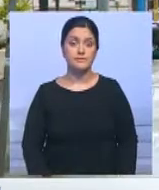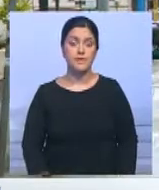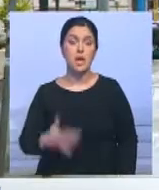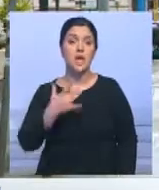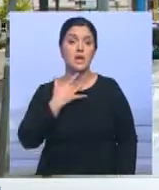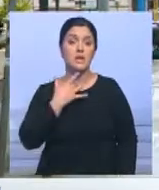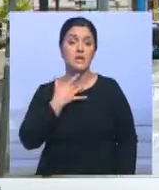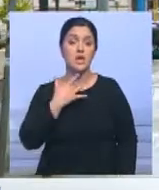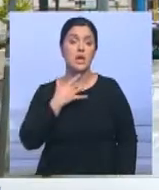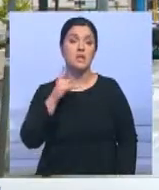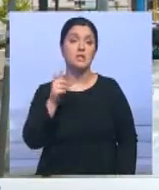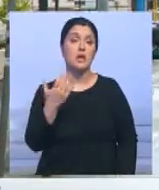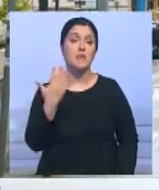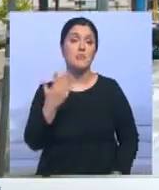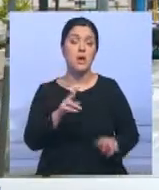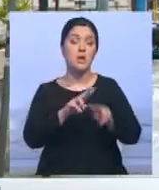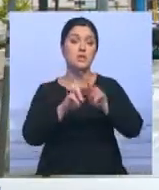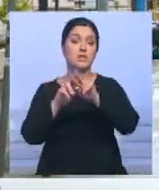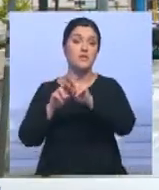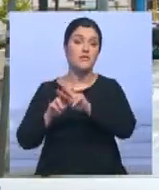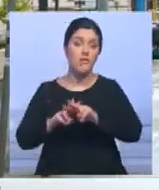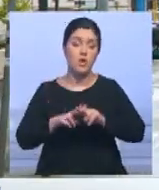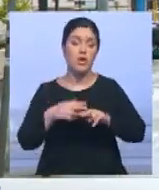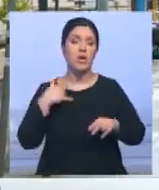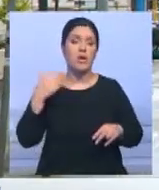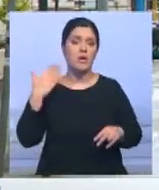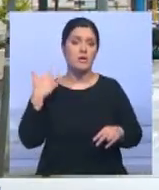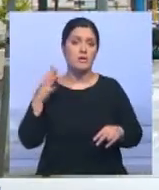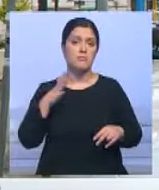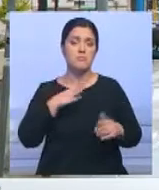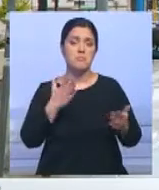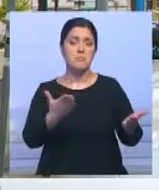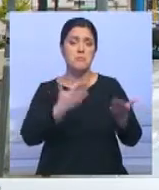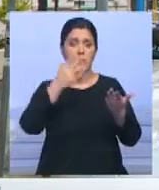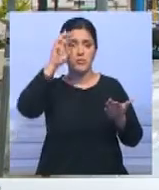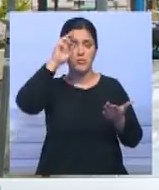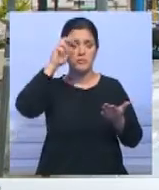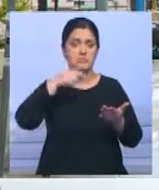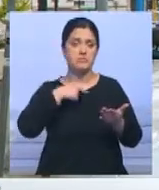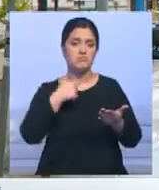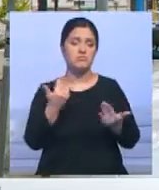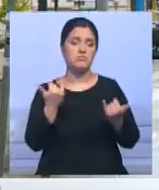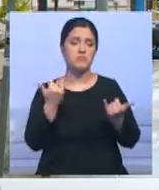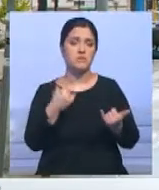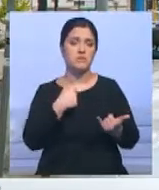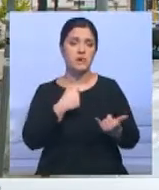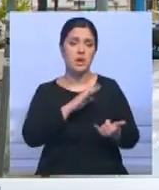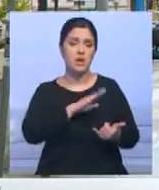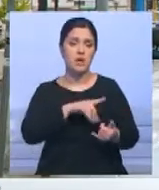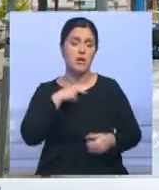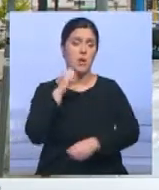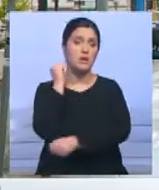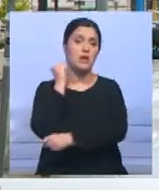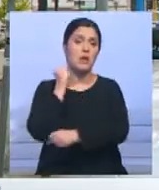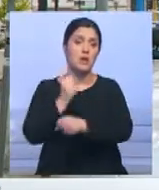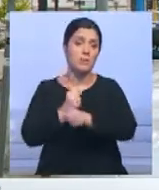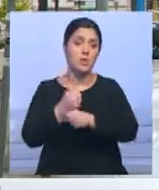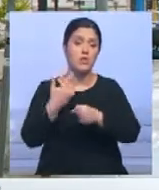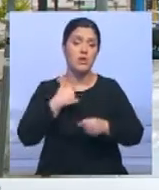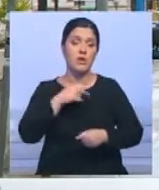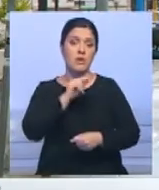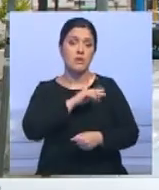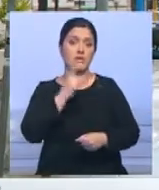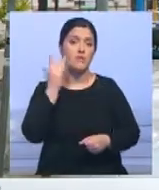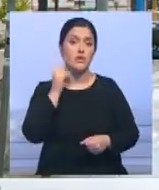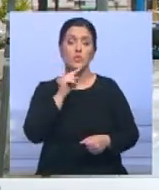Голосую за пять звезд. Когда-то я поддерживал левых, что у власти, но они меня разочаровали. Я рабочий, и я всю жизнь прождал возможности каким-то